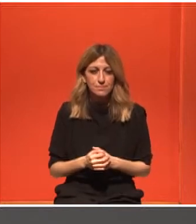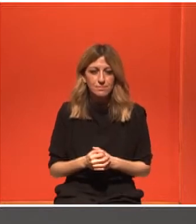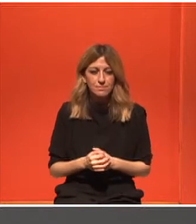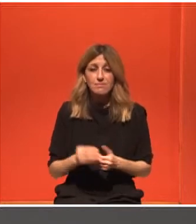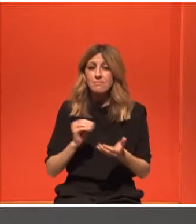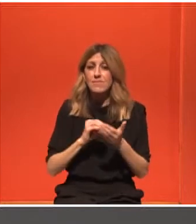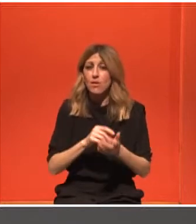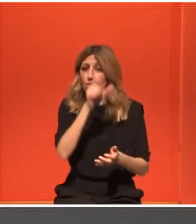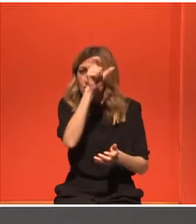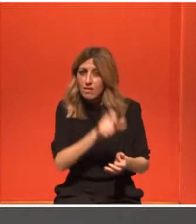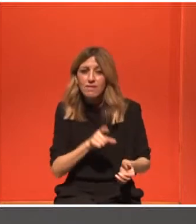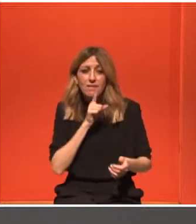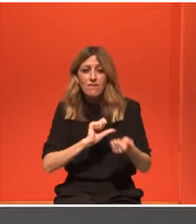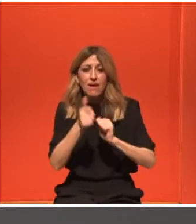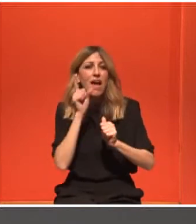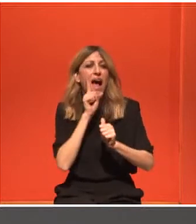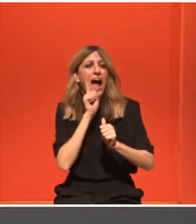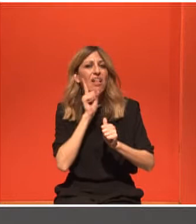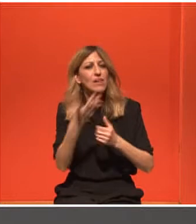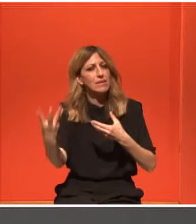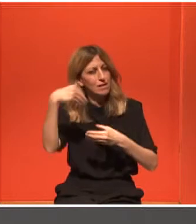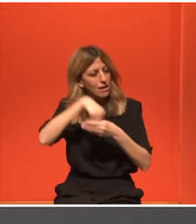αθλήτερες τις οποίες παρακολουθούμε στο Sports Excellence.